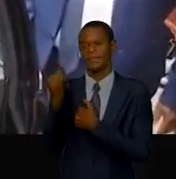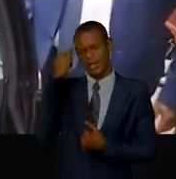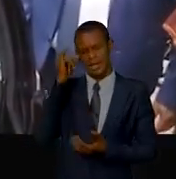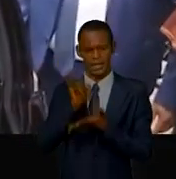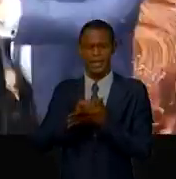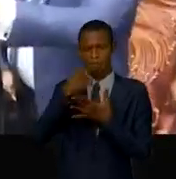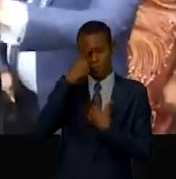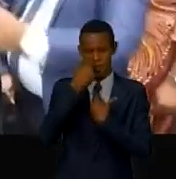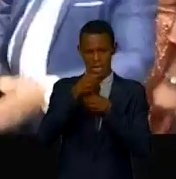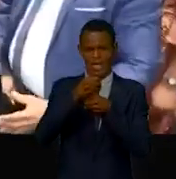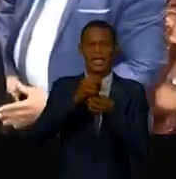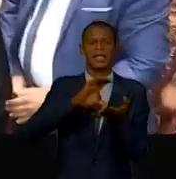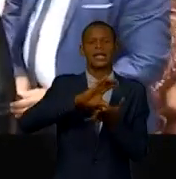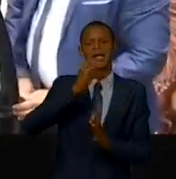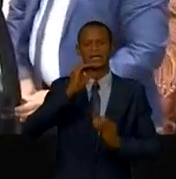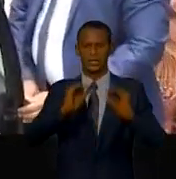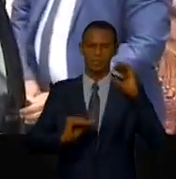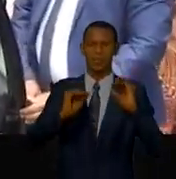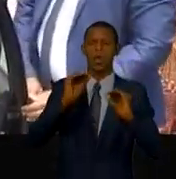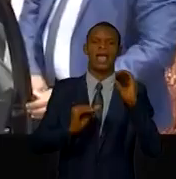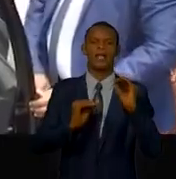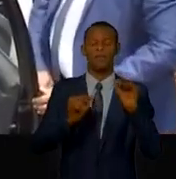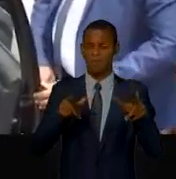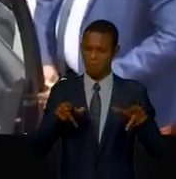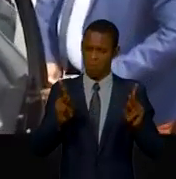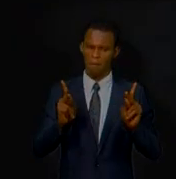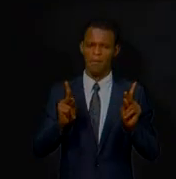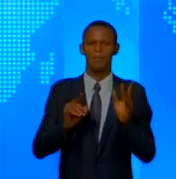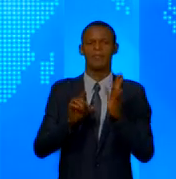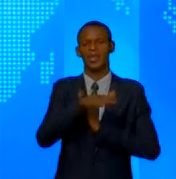susceptible d'aboutir à l'industrialisation du pays.